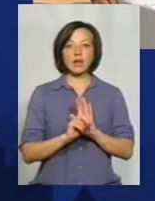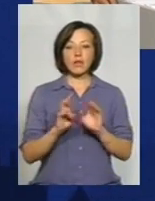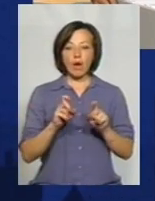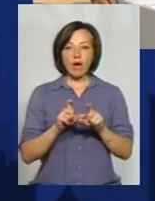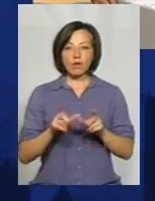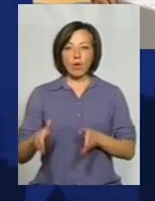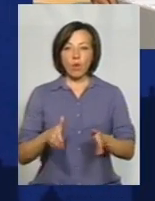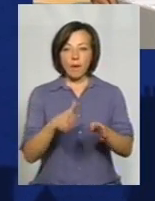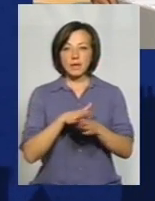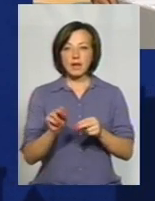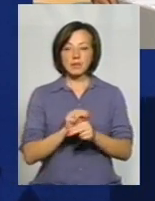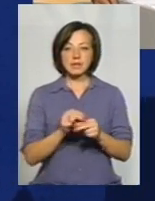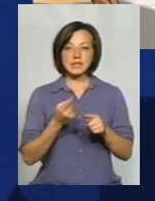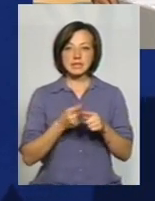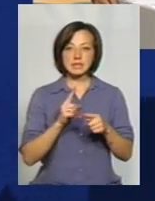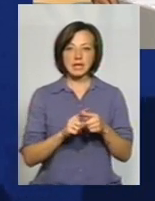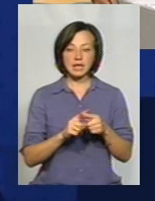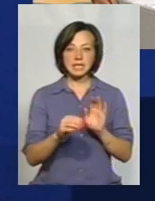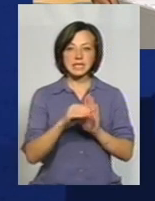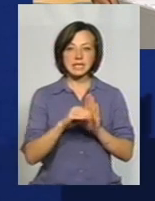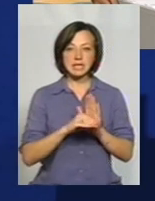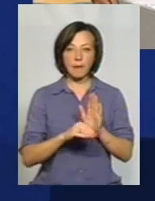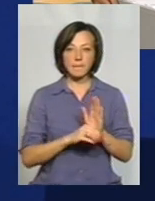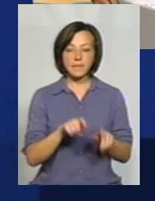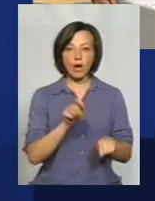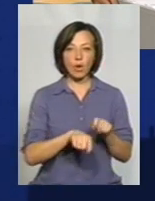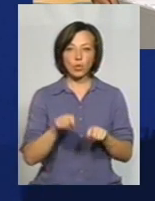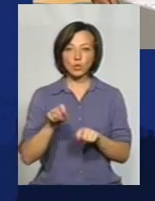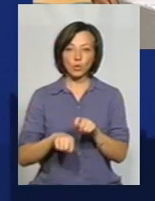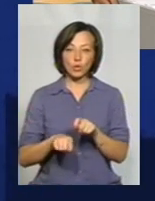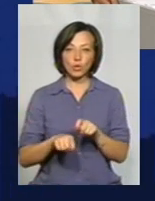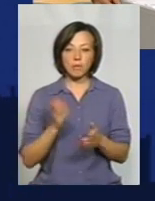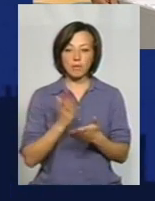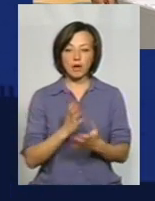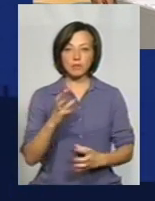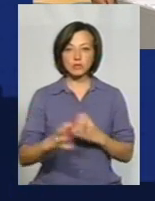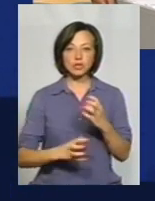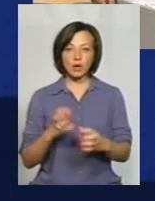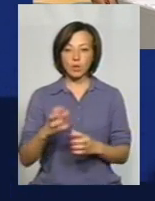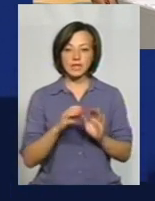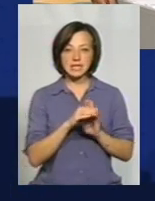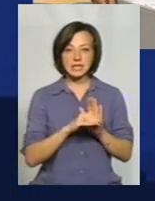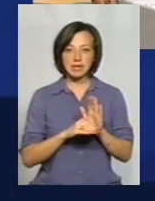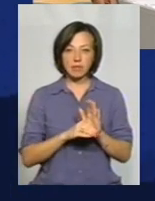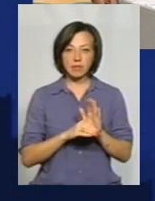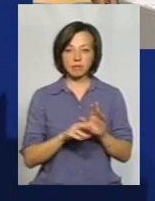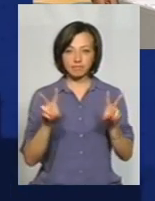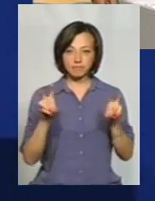'єктах капітального ремонту. Це міжнародна система контроля, яка має назву «Фідік».